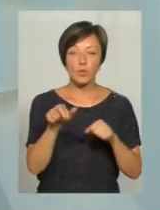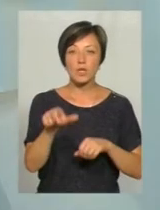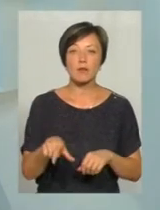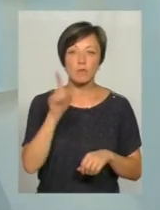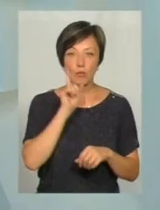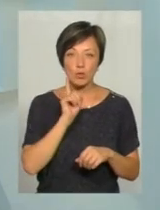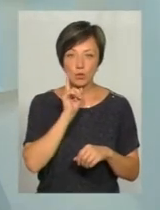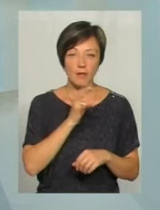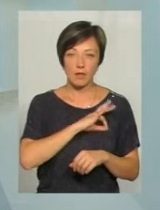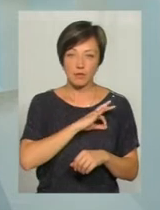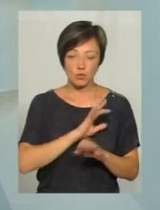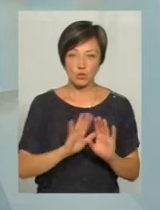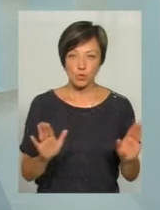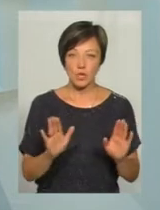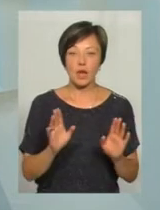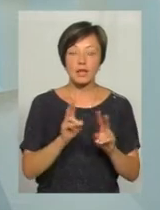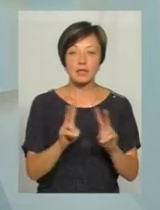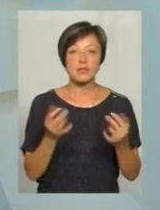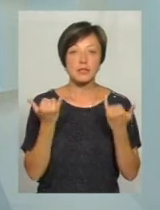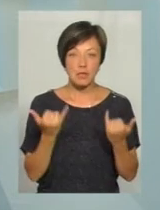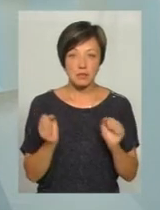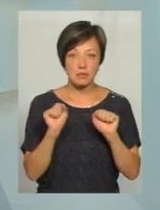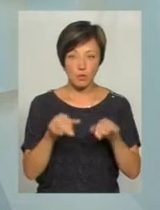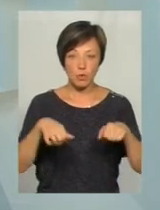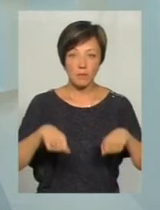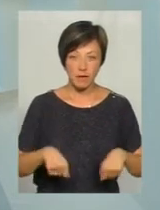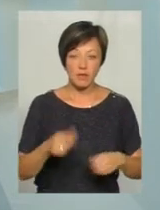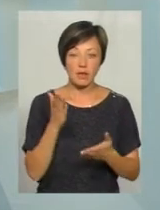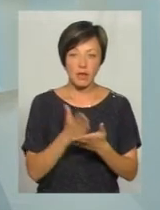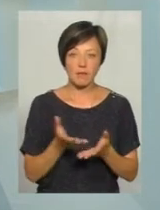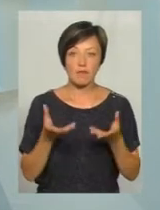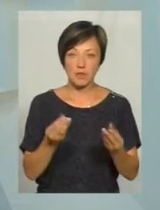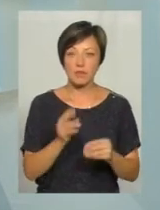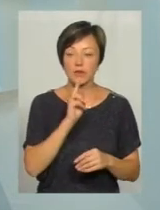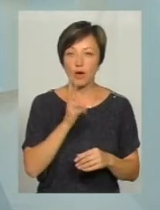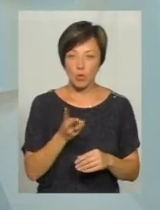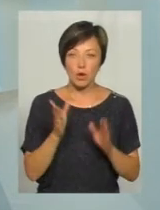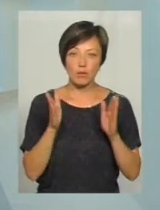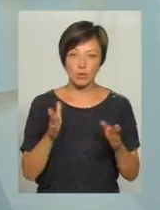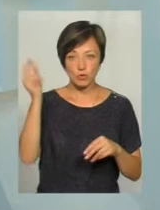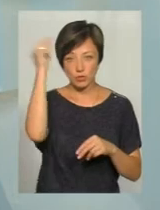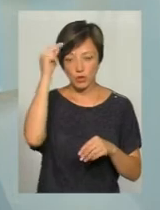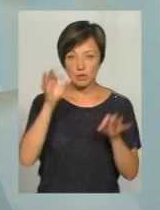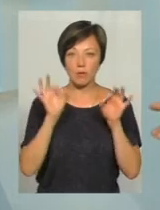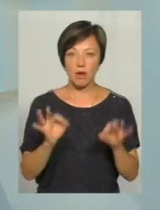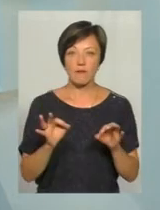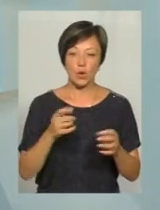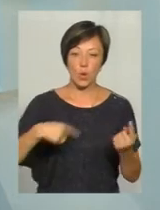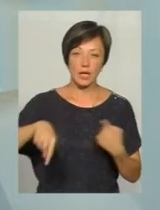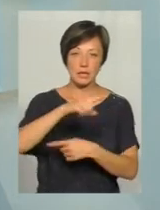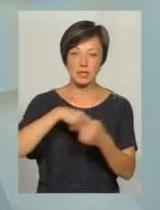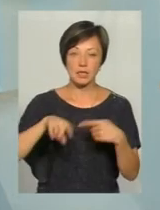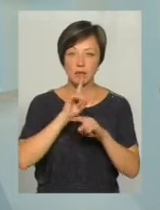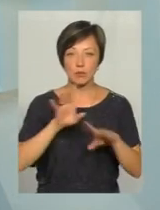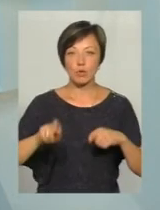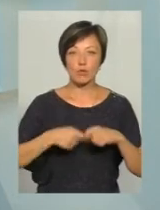поки що не застосуєш. Але ті водії, які зараз вже здають на права, то на них є вплив. Хоча б 2 роки вони будуть вчитися правильно їздити. Тобто і не